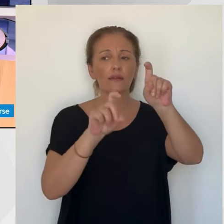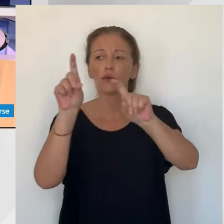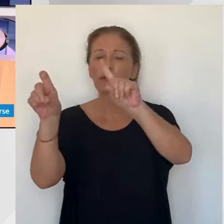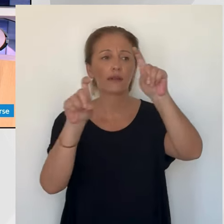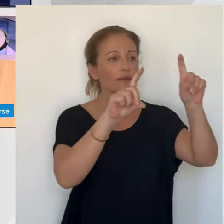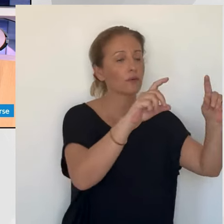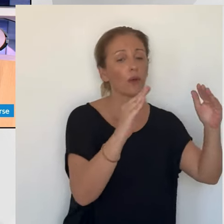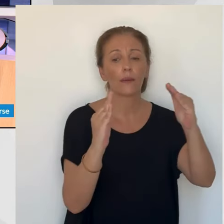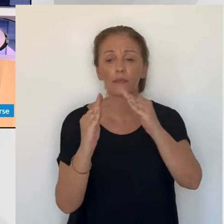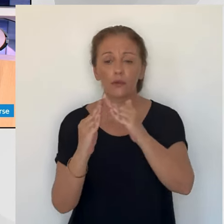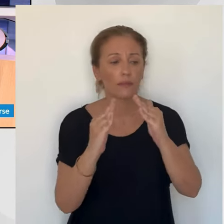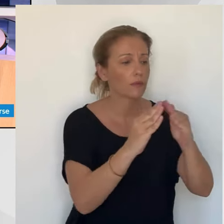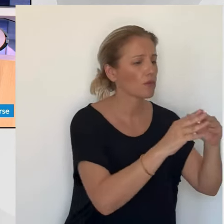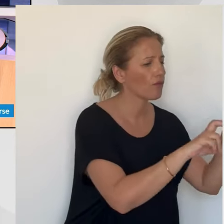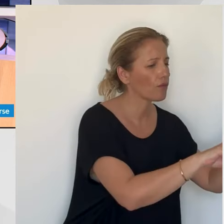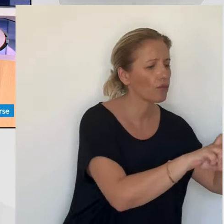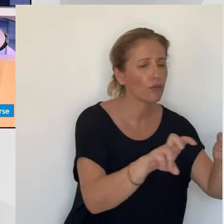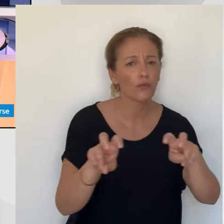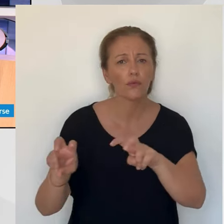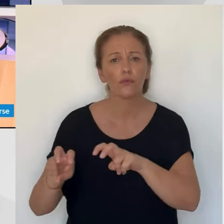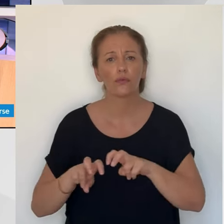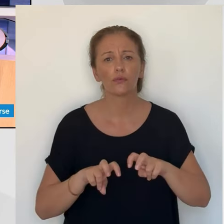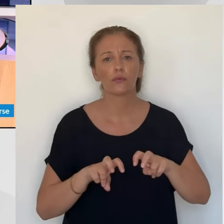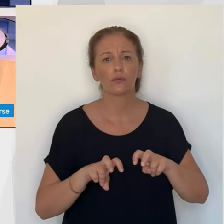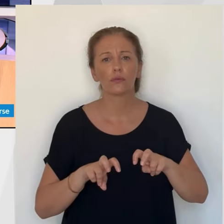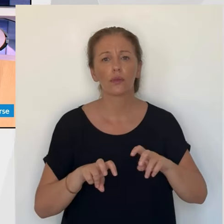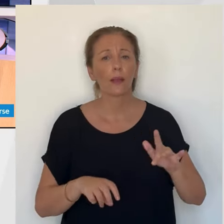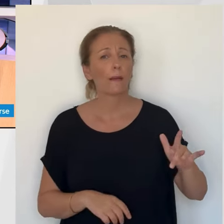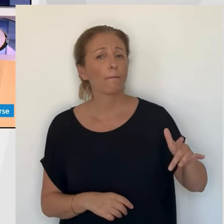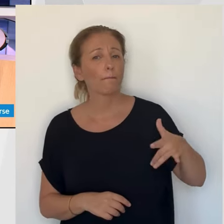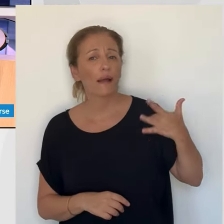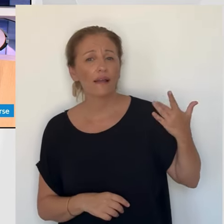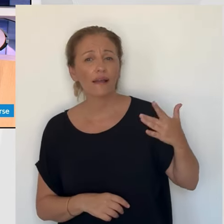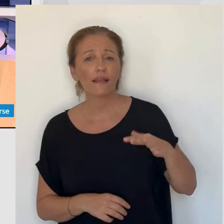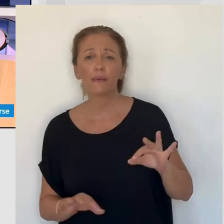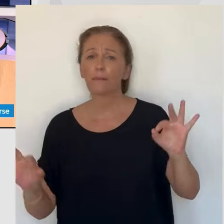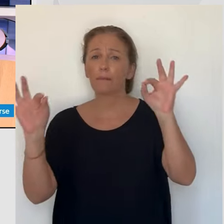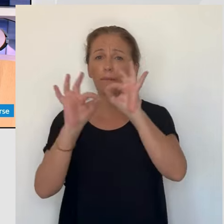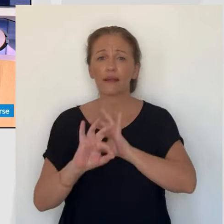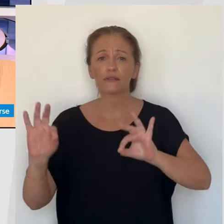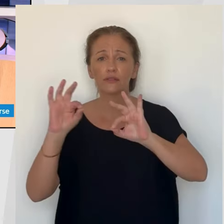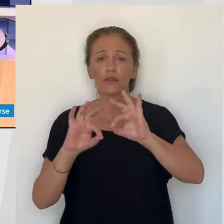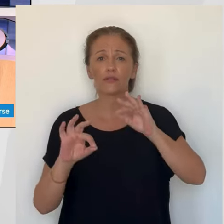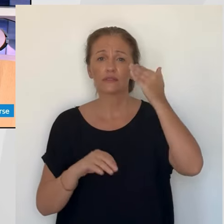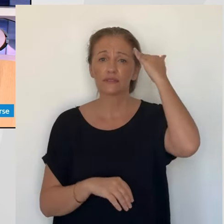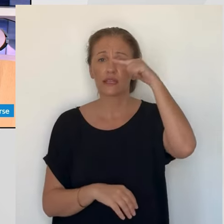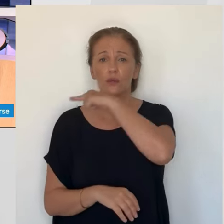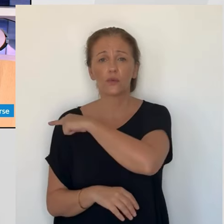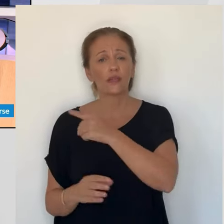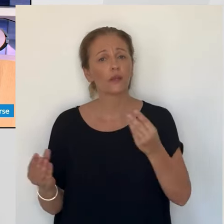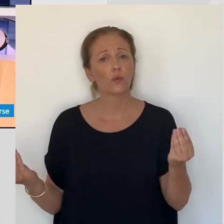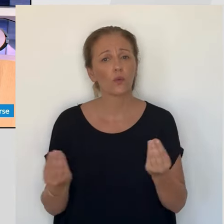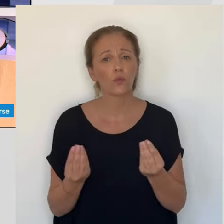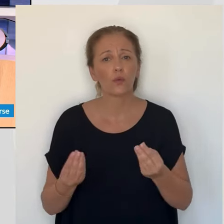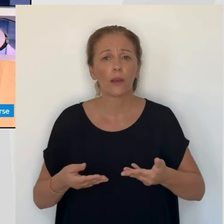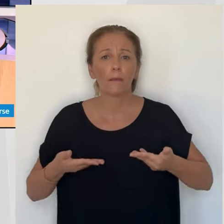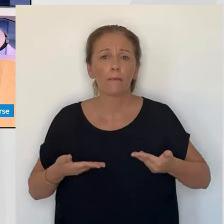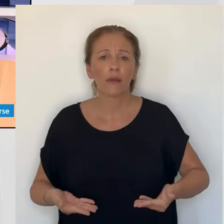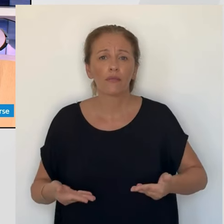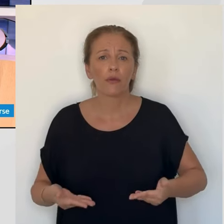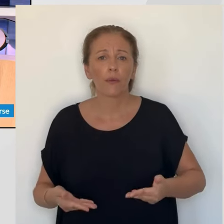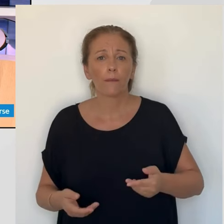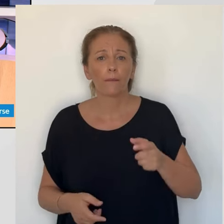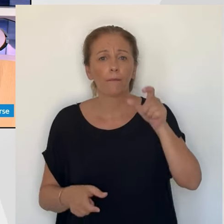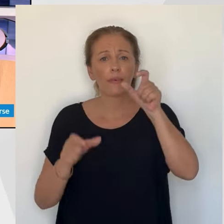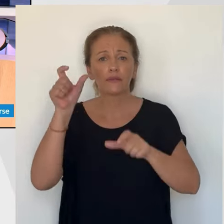privilégient désormais la piste criminelle. Une information judiciaire contre X a été ouverte pour enlèvement, séquestration et association de